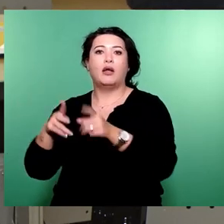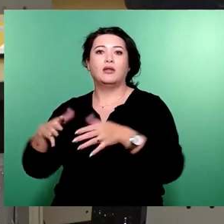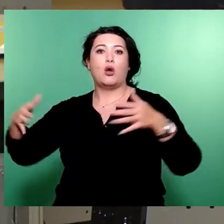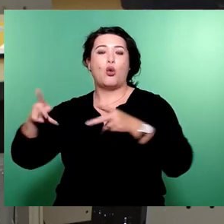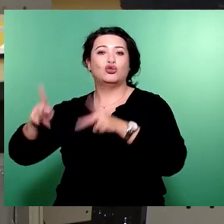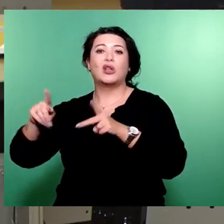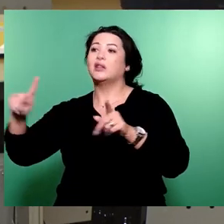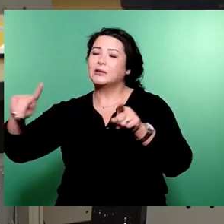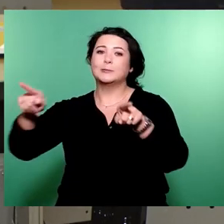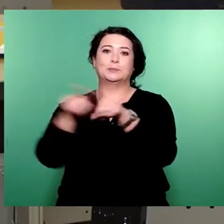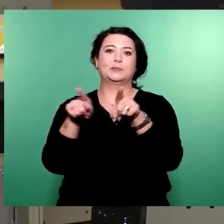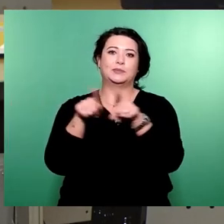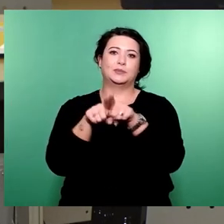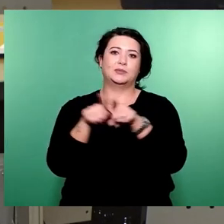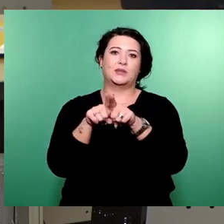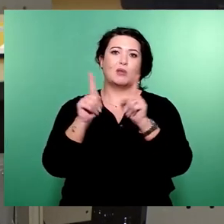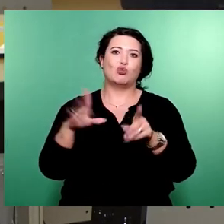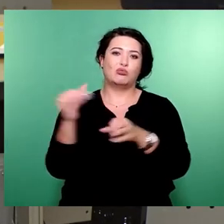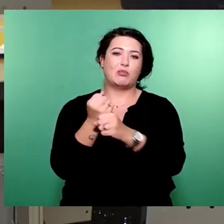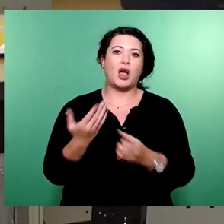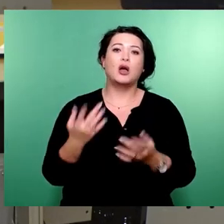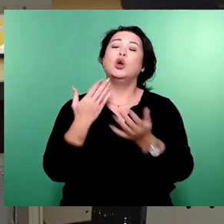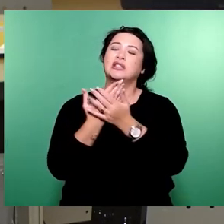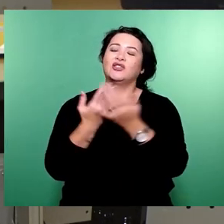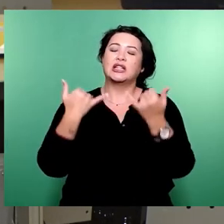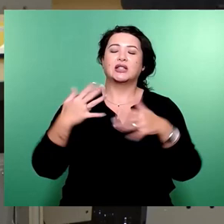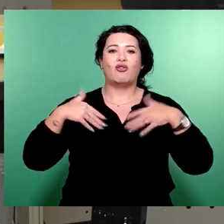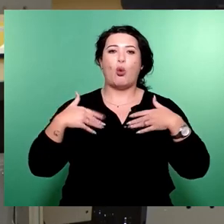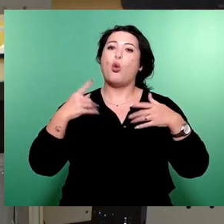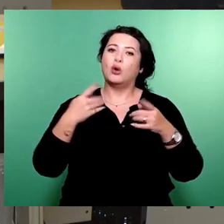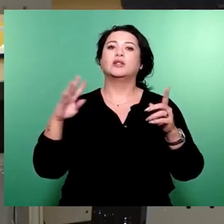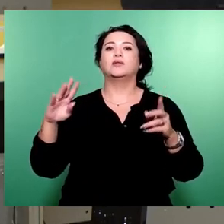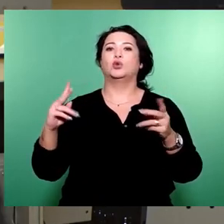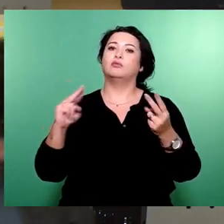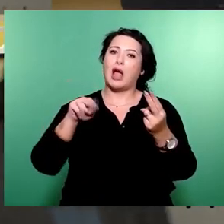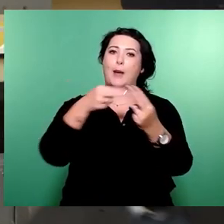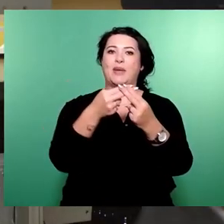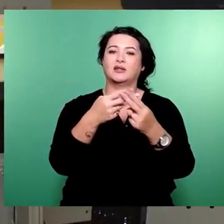bin ich sehr dankbar, dass uns das gelungen ist, im Haushalt zu verankern. Vielen herzlichen Dank.